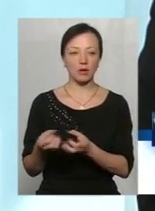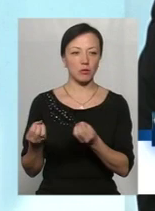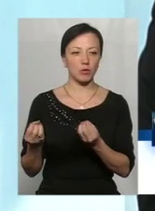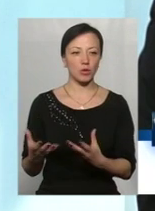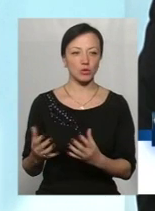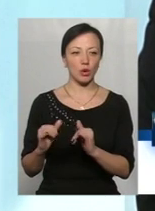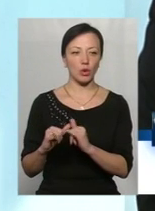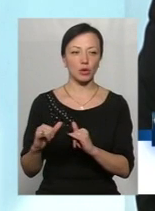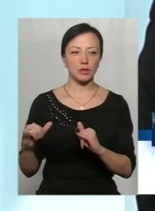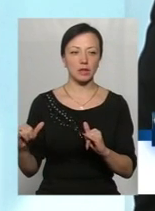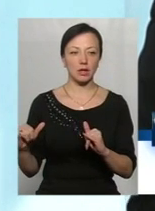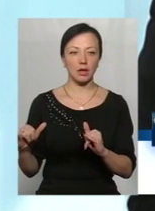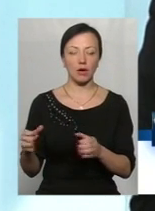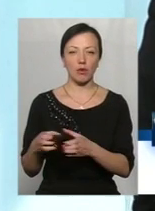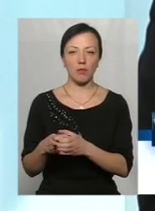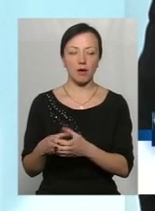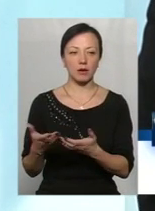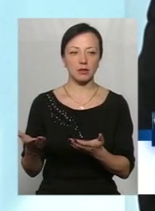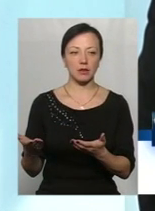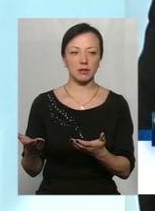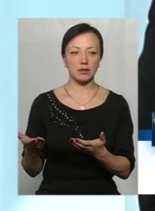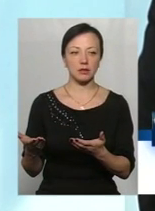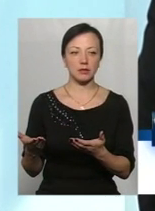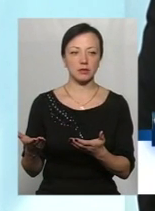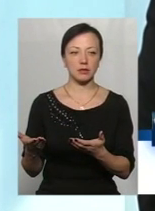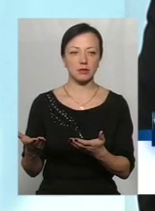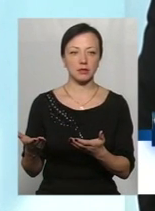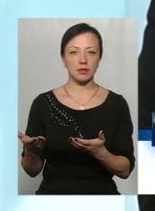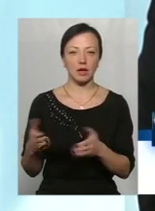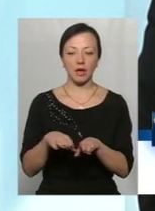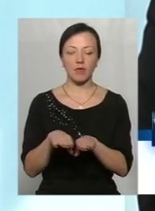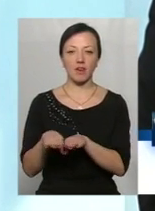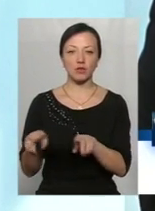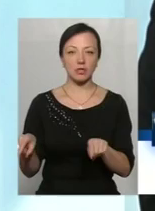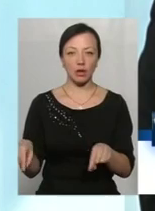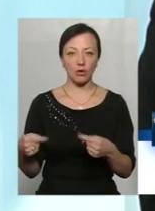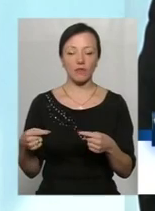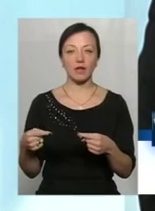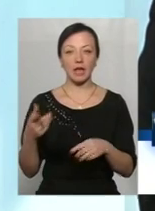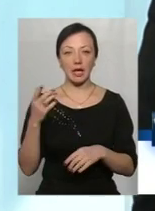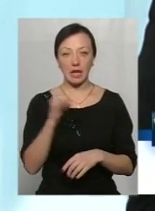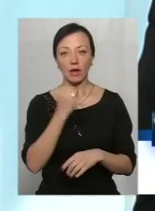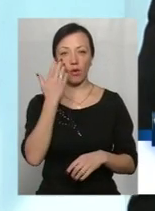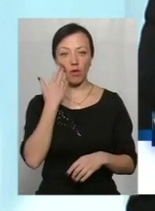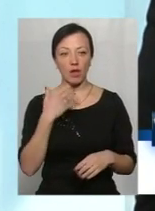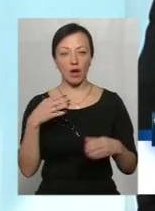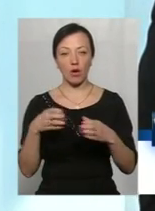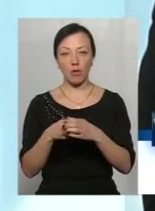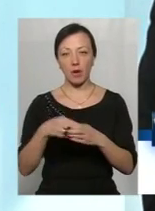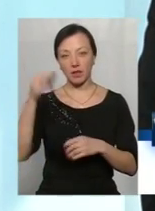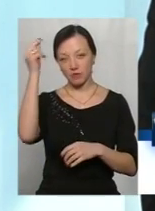росте, коли громада проходить фазу становлення і коли громада вчиться